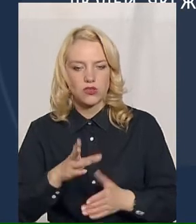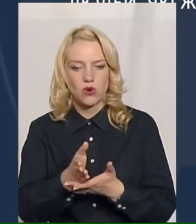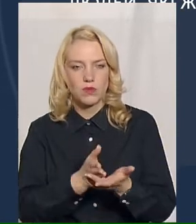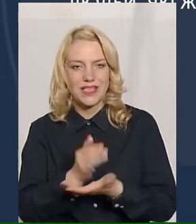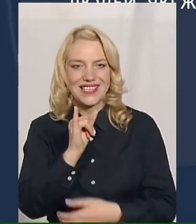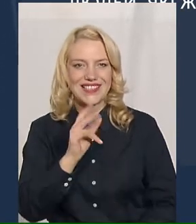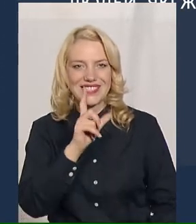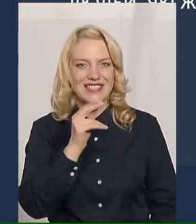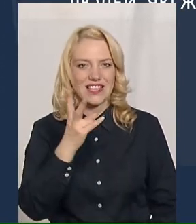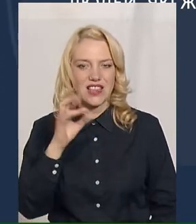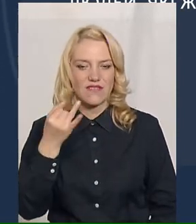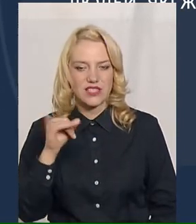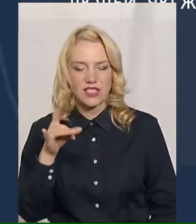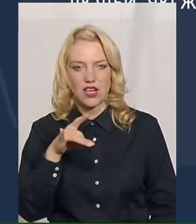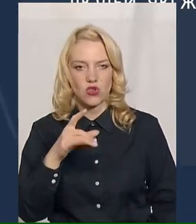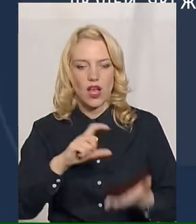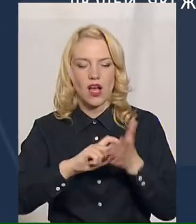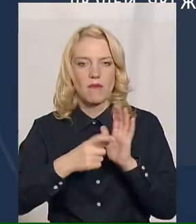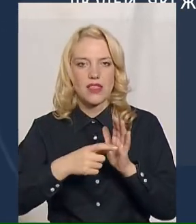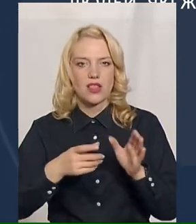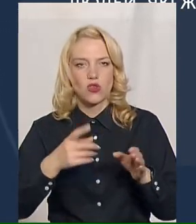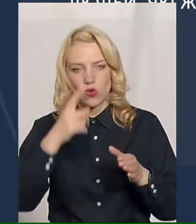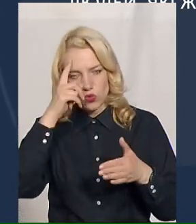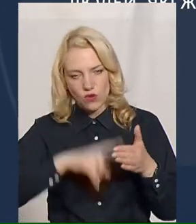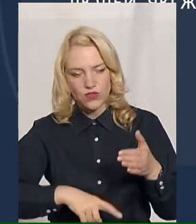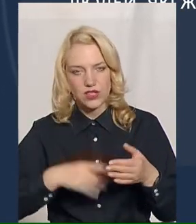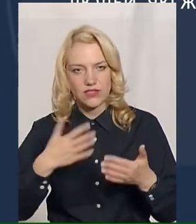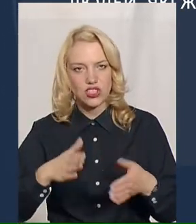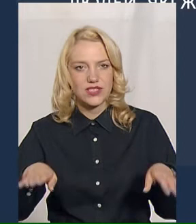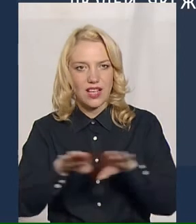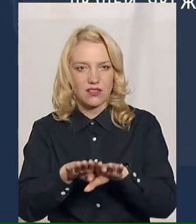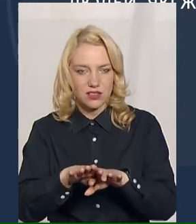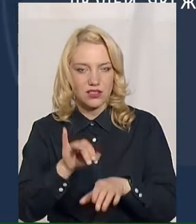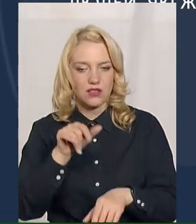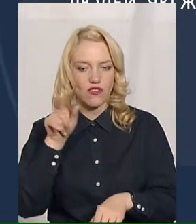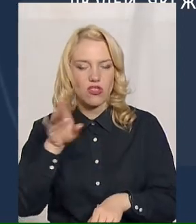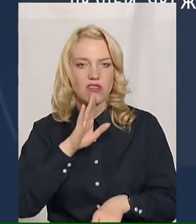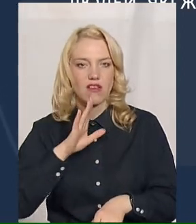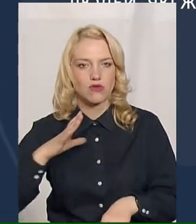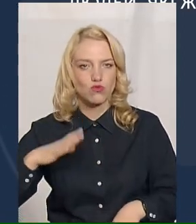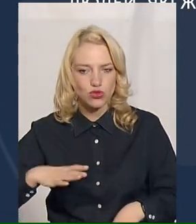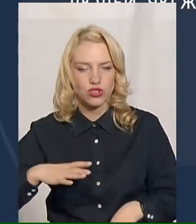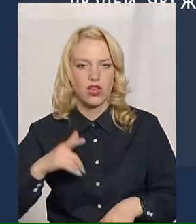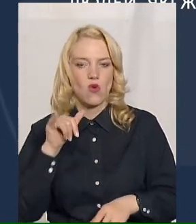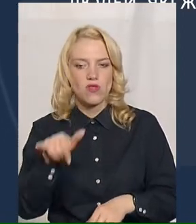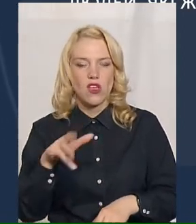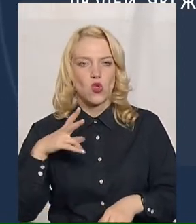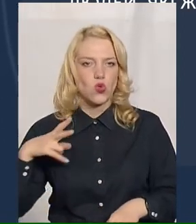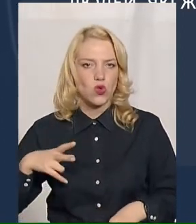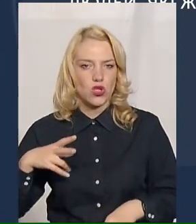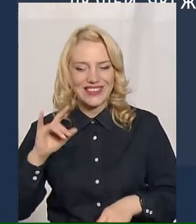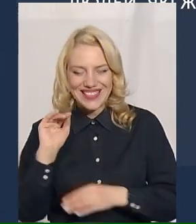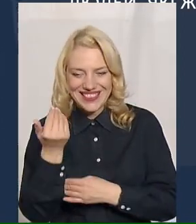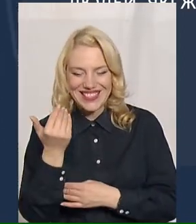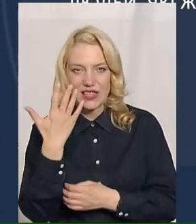'яславському районі, зараз кабінет довіри закрили, і вона змушена, у неї п'ять років дитина, і вона зараз змушена